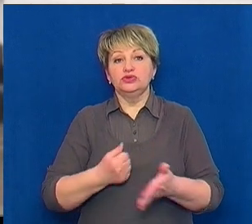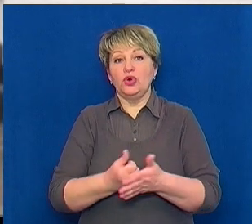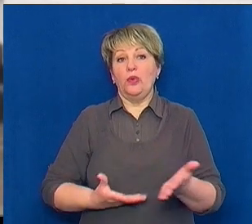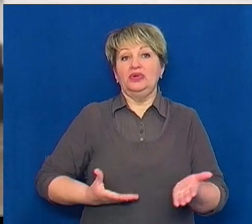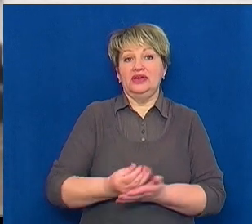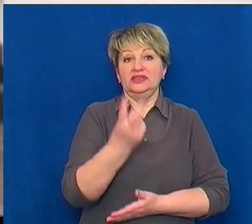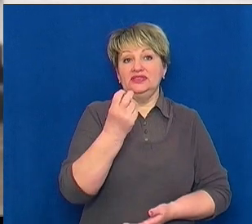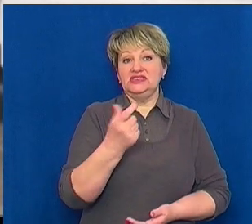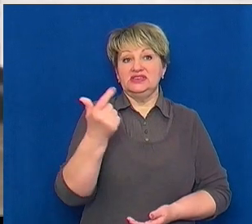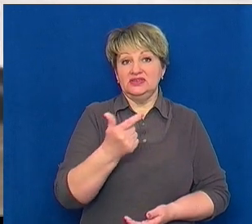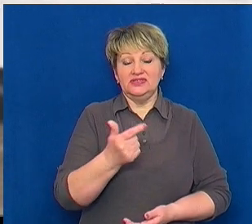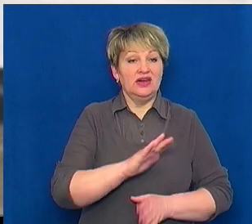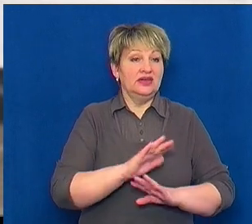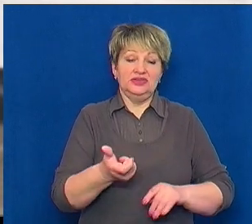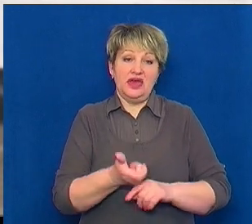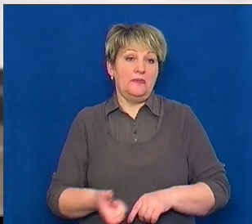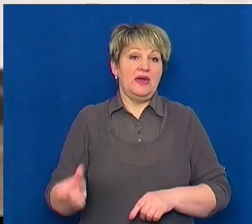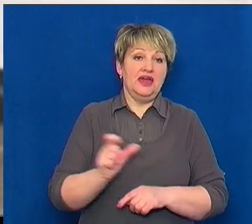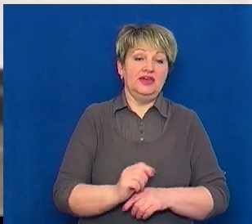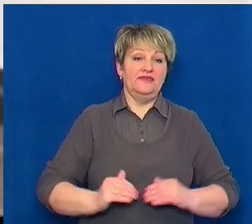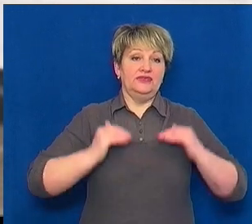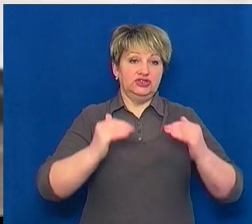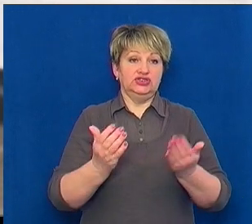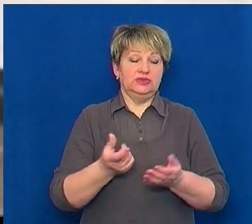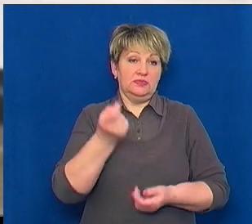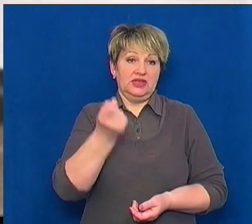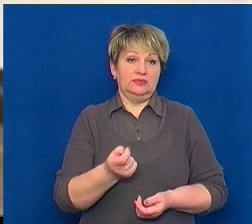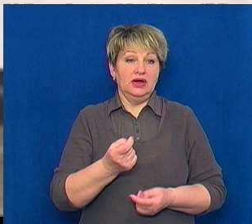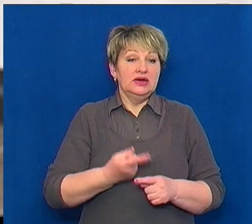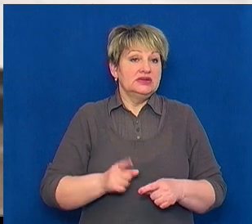вона не перевищить мінімальної заробітної плати. Це обурливо.